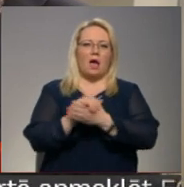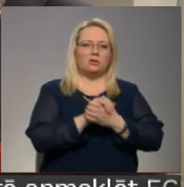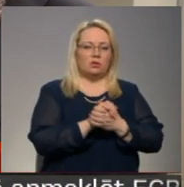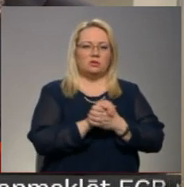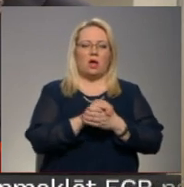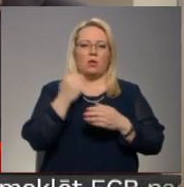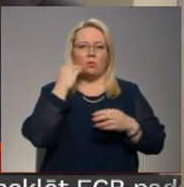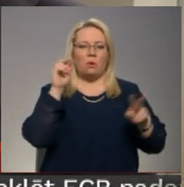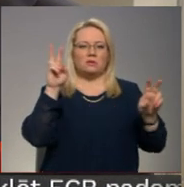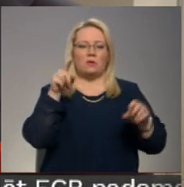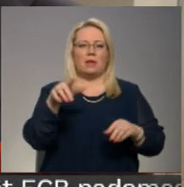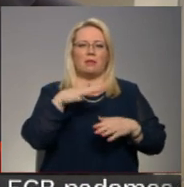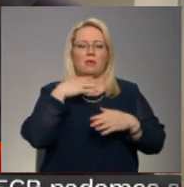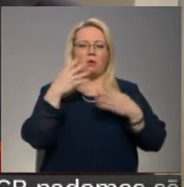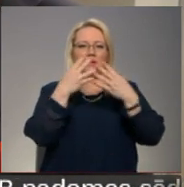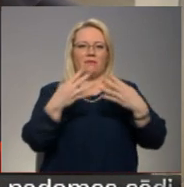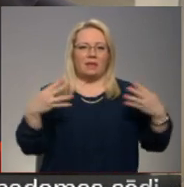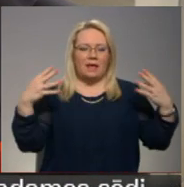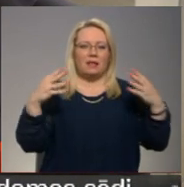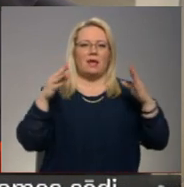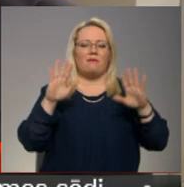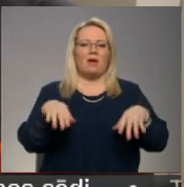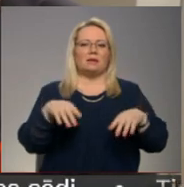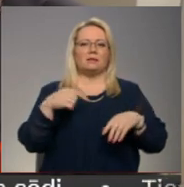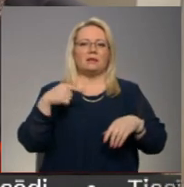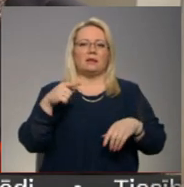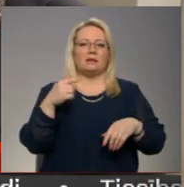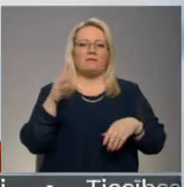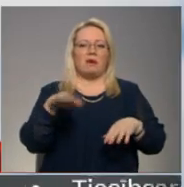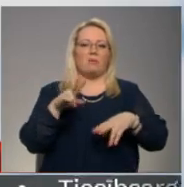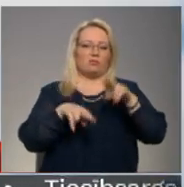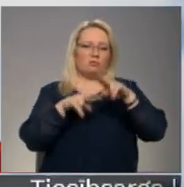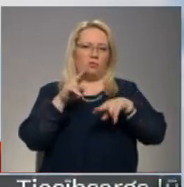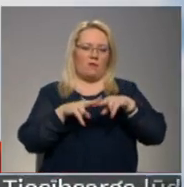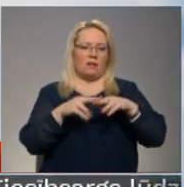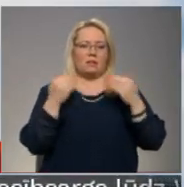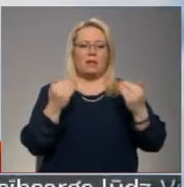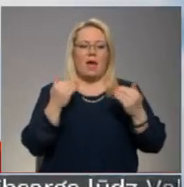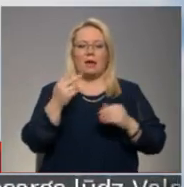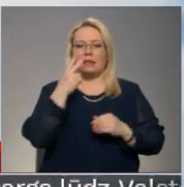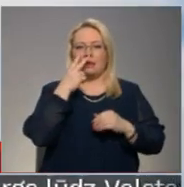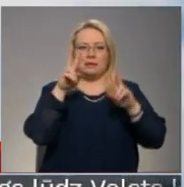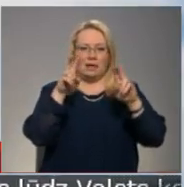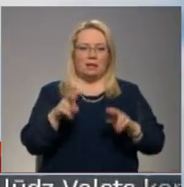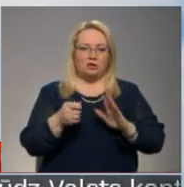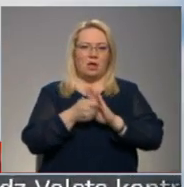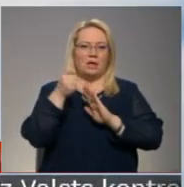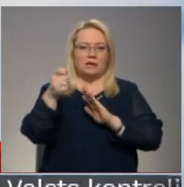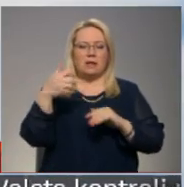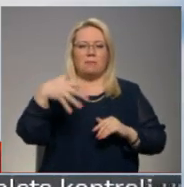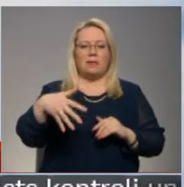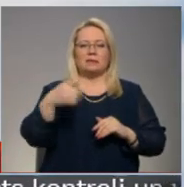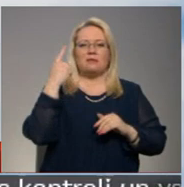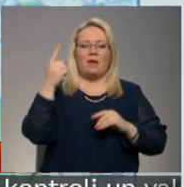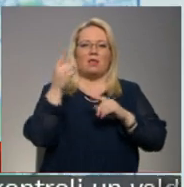noformulējusi, cik daudz vadi tīkli varēs paņemt pretī, tik daudz mēs arī gribam uzcaukt. Pašēs izskatīšanai jau iesniegta 51